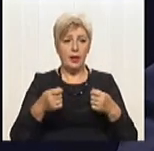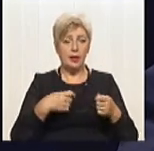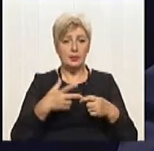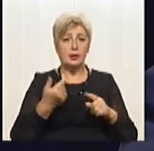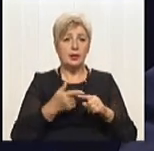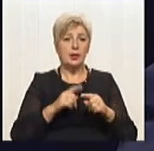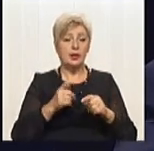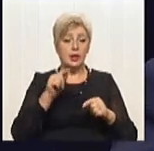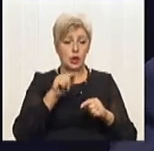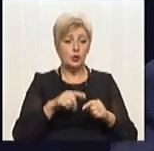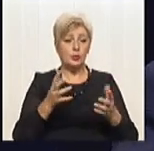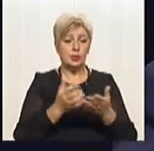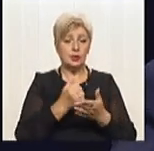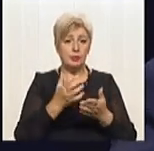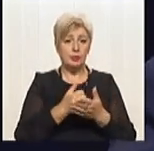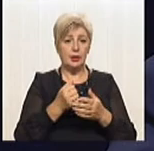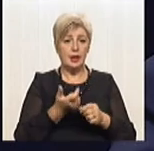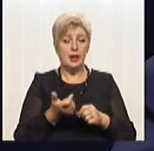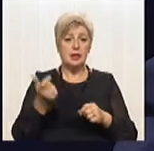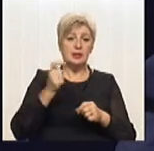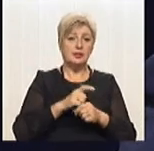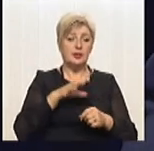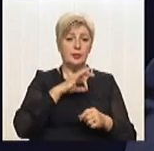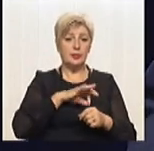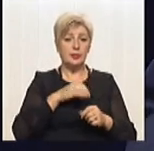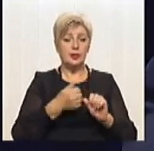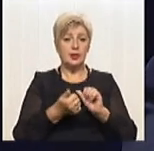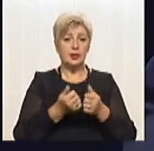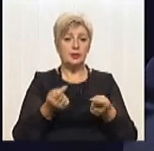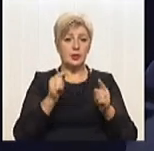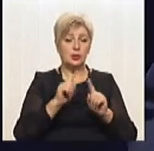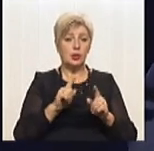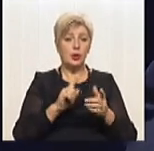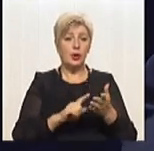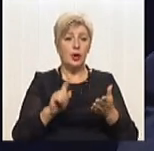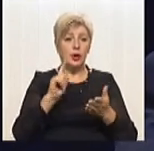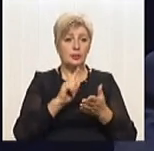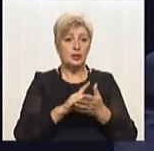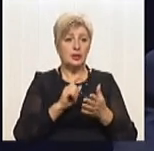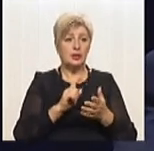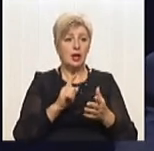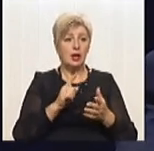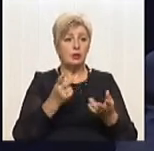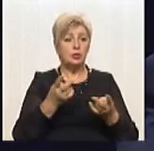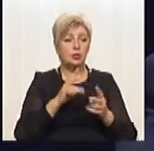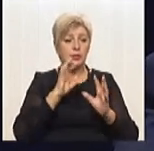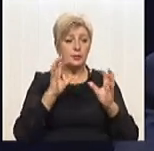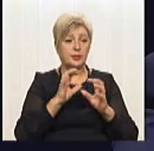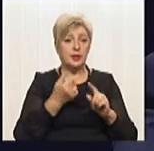надприбутки, розумієте? Замість того, ми маємо, звісно, обов'язково дбати про тих людей, яким складно